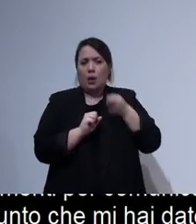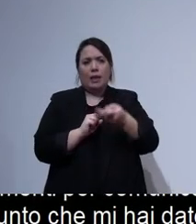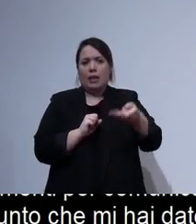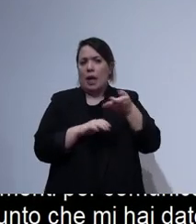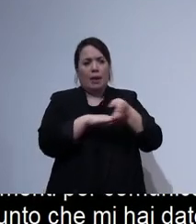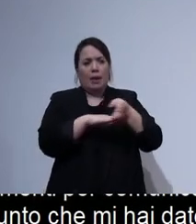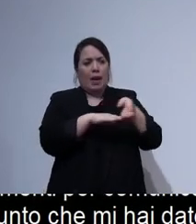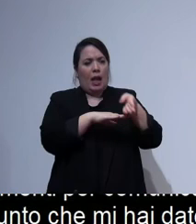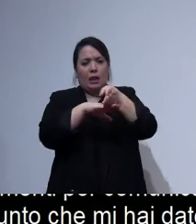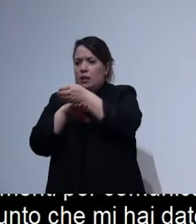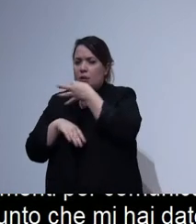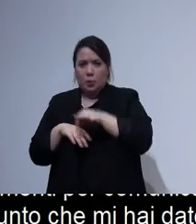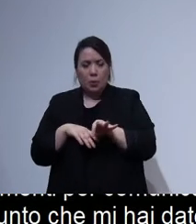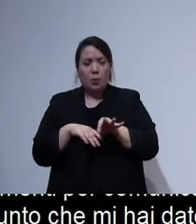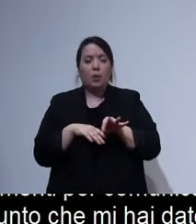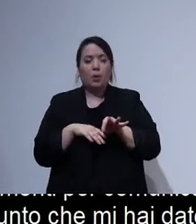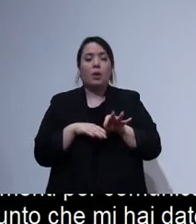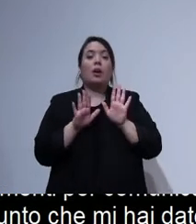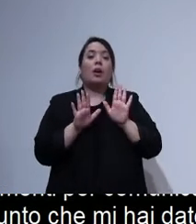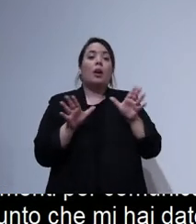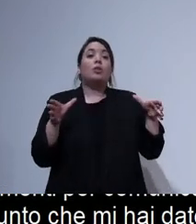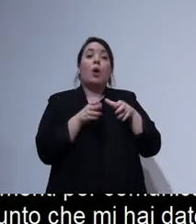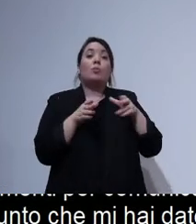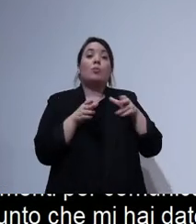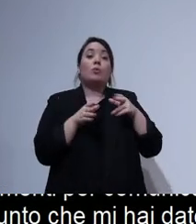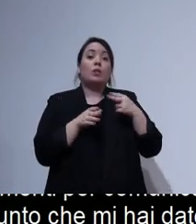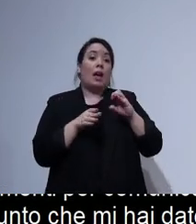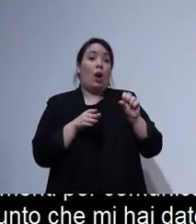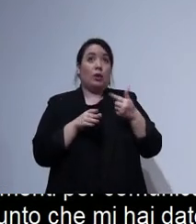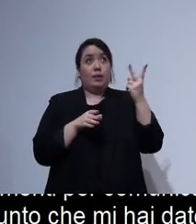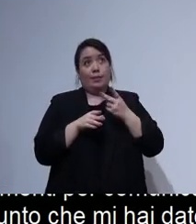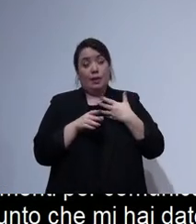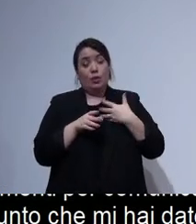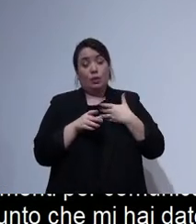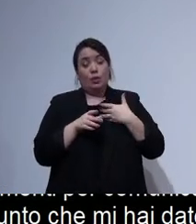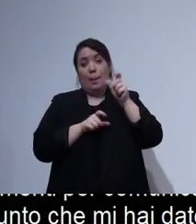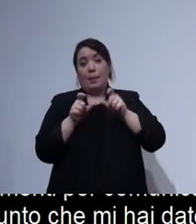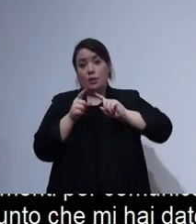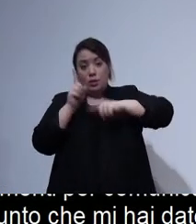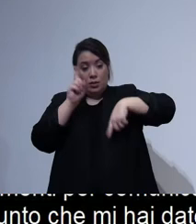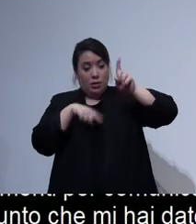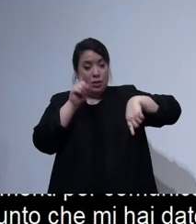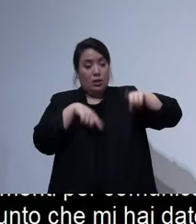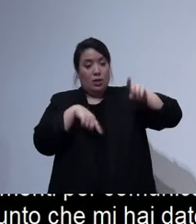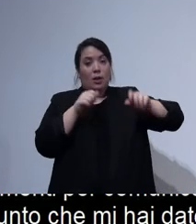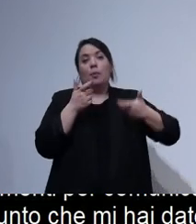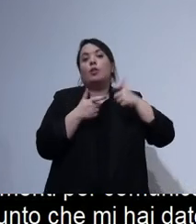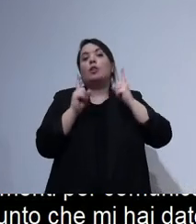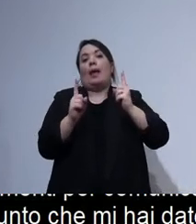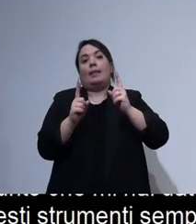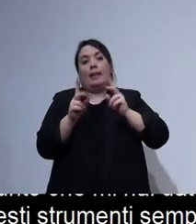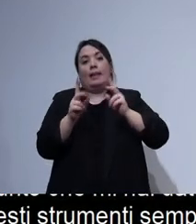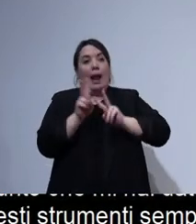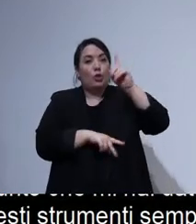entrare dappertutto la comunità degli host è molto varia rappresenta un quella del paese quindi c'è di tutto quindi